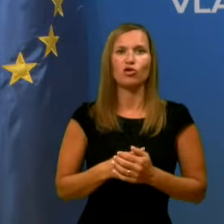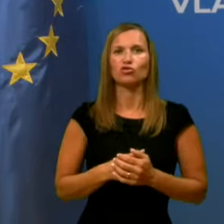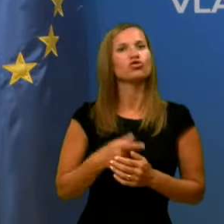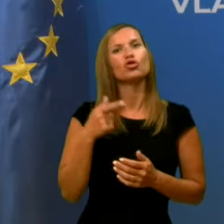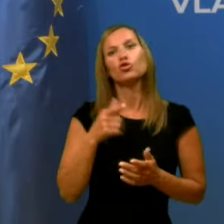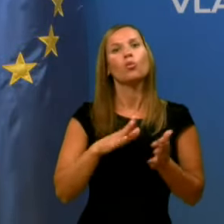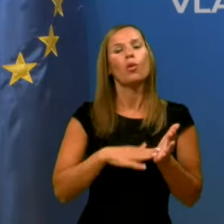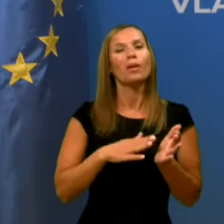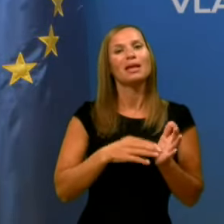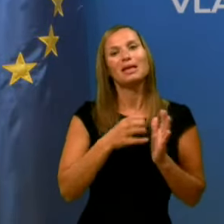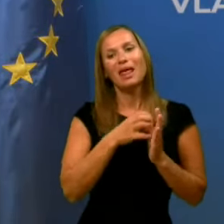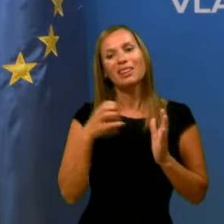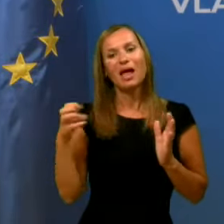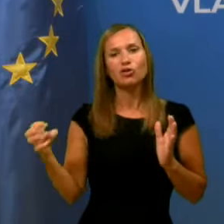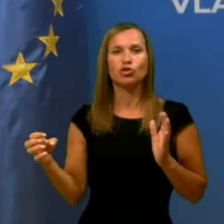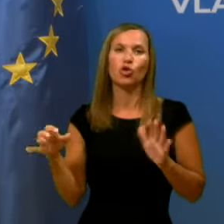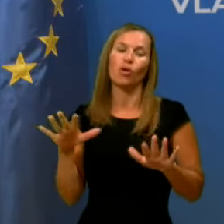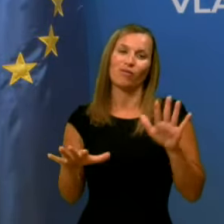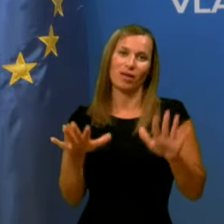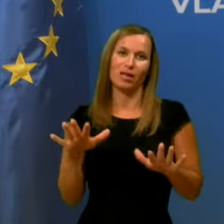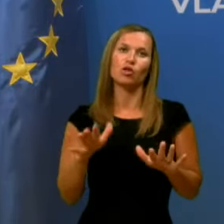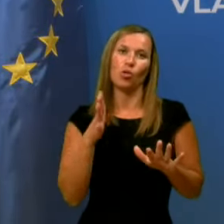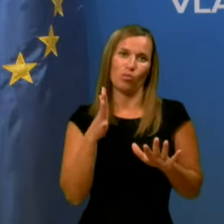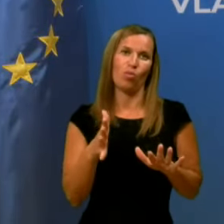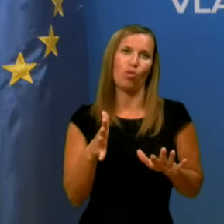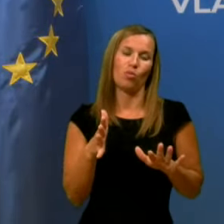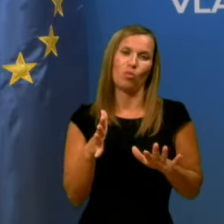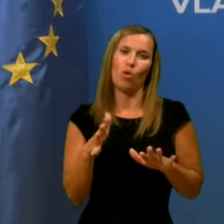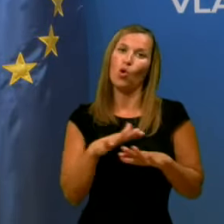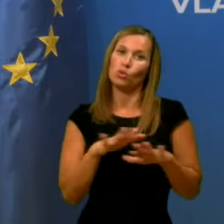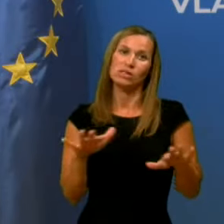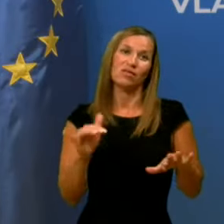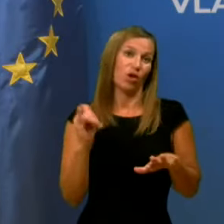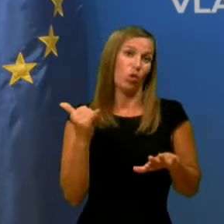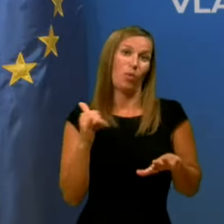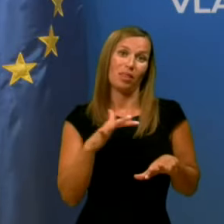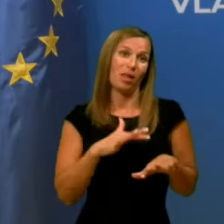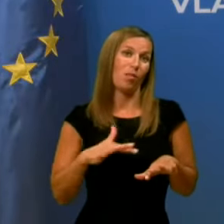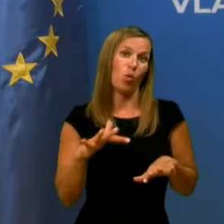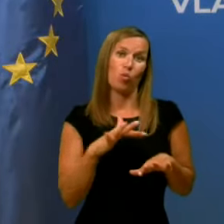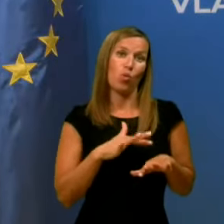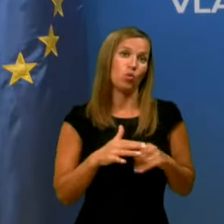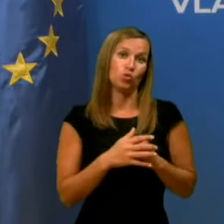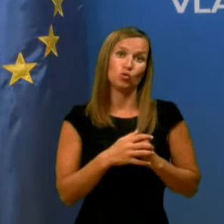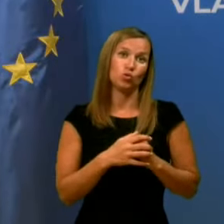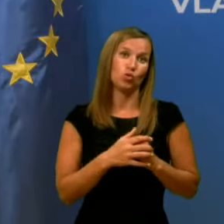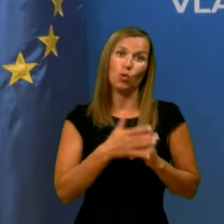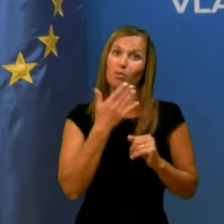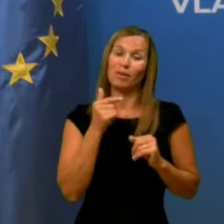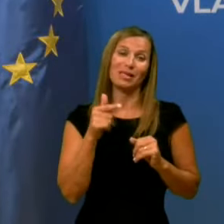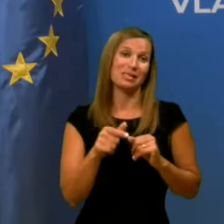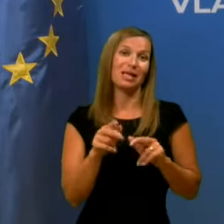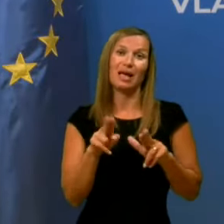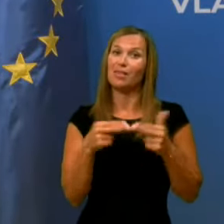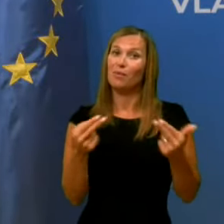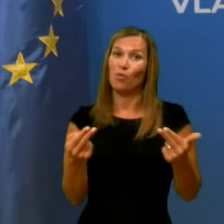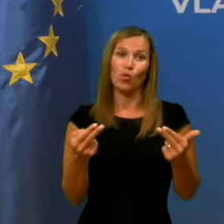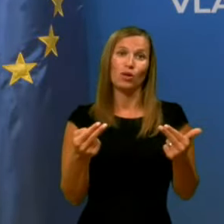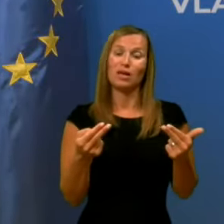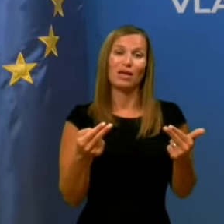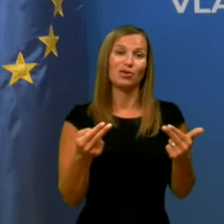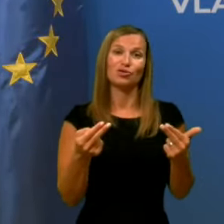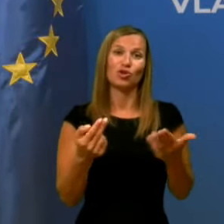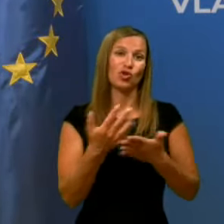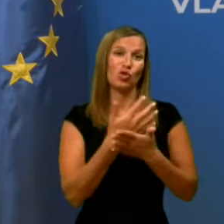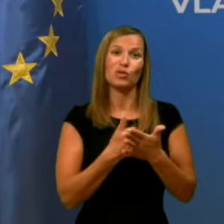bomo na daljši rok verjetno bolj ali manj vsi v rumenem območju, ker brez tega ne moreš dosežiti, da boš